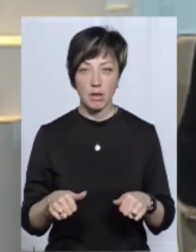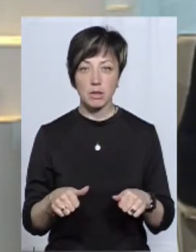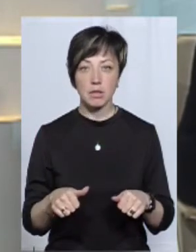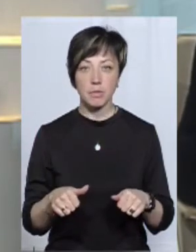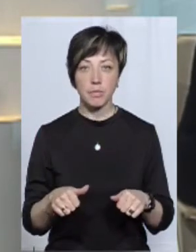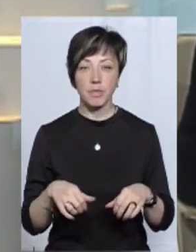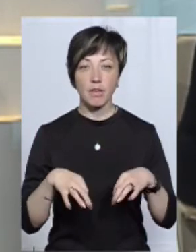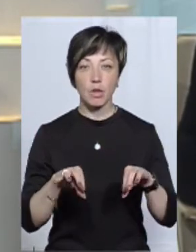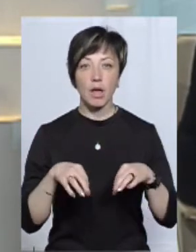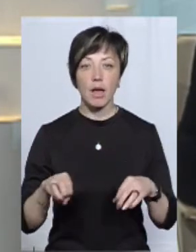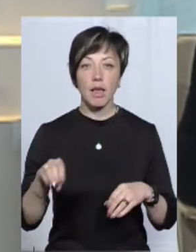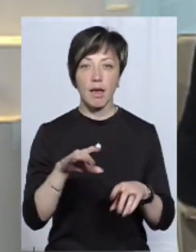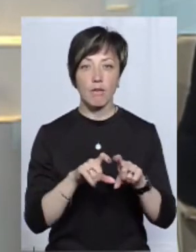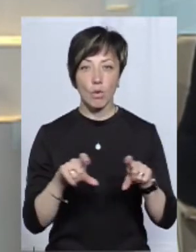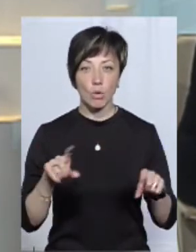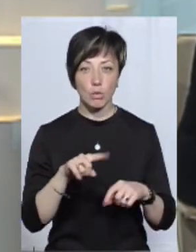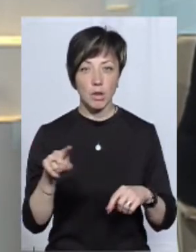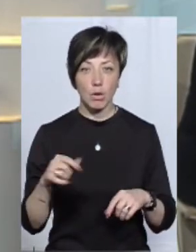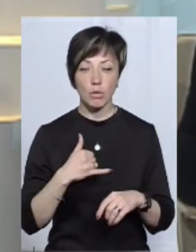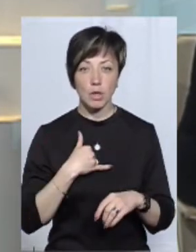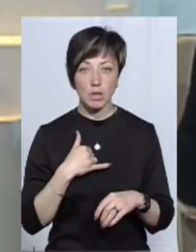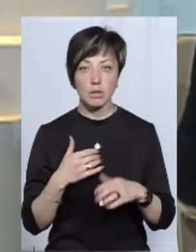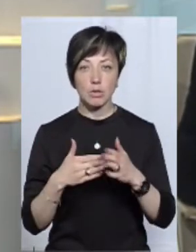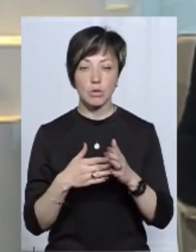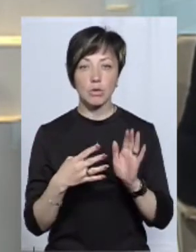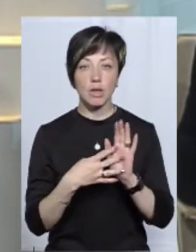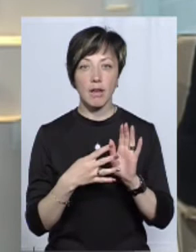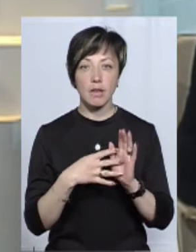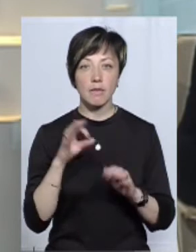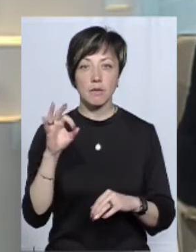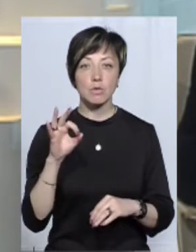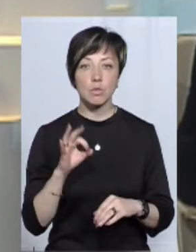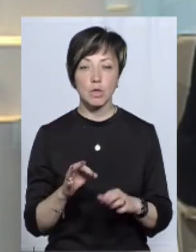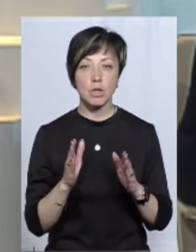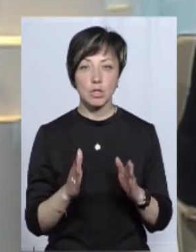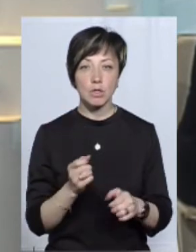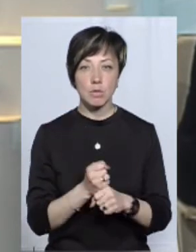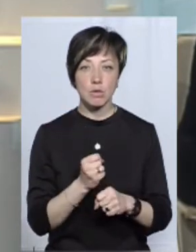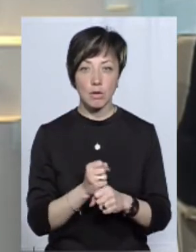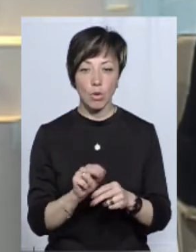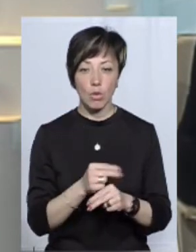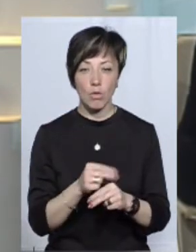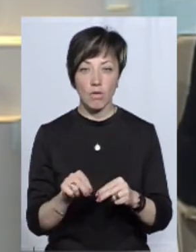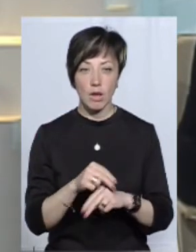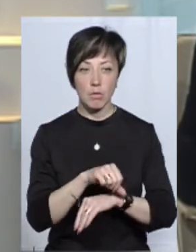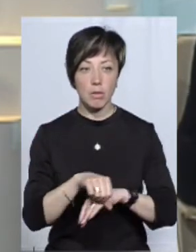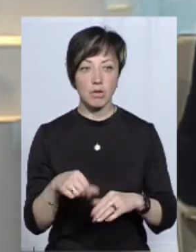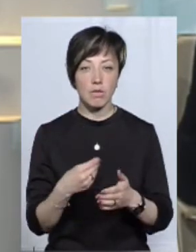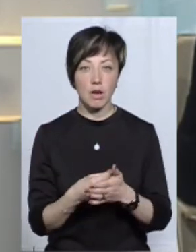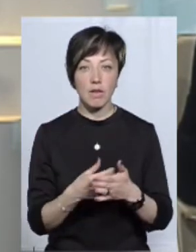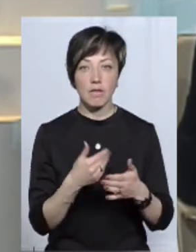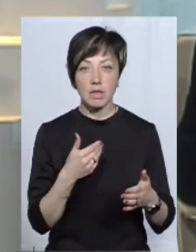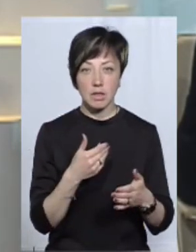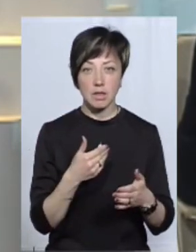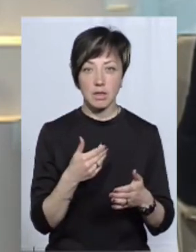автомобілі з євро-номерами, у нас дійшло до 9% лише коригування митної вартості